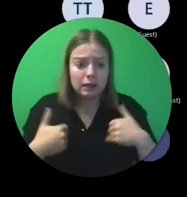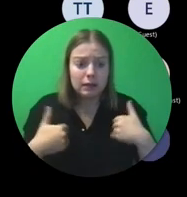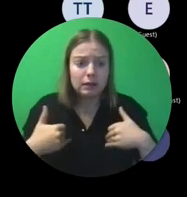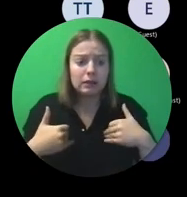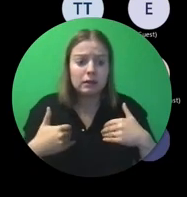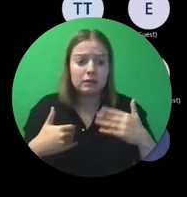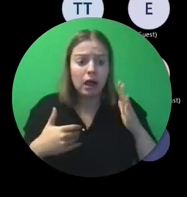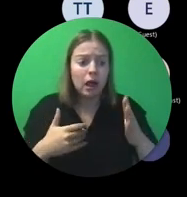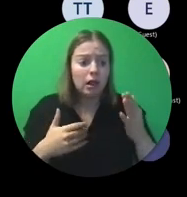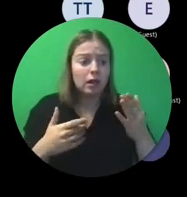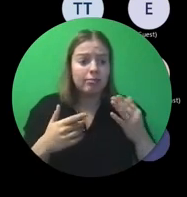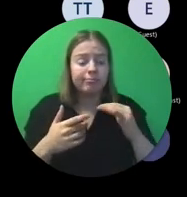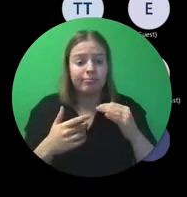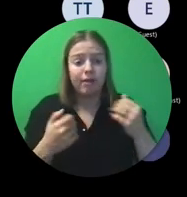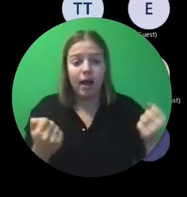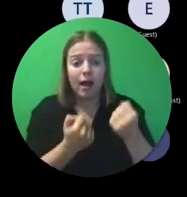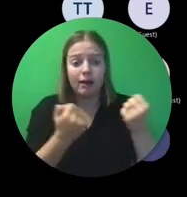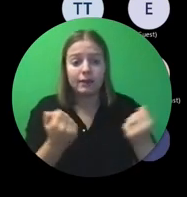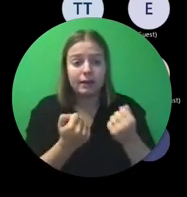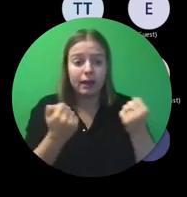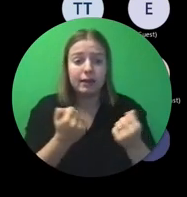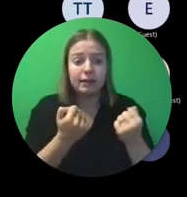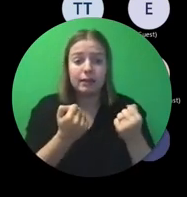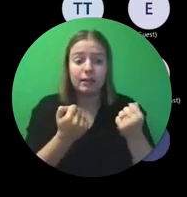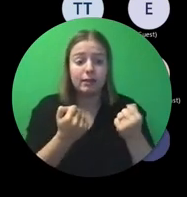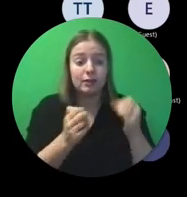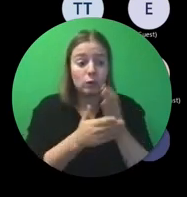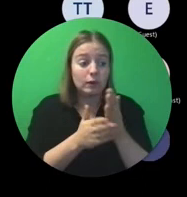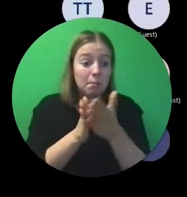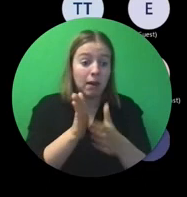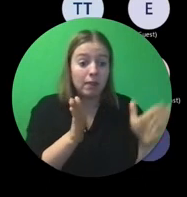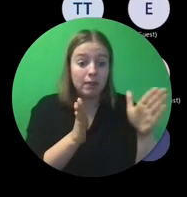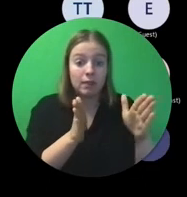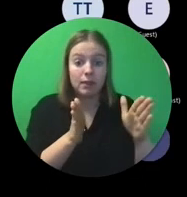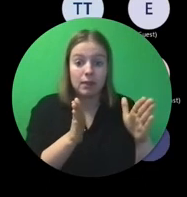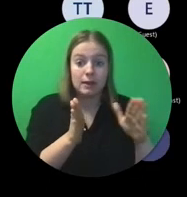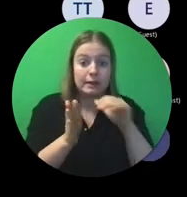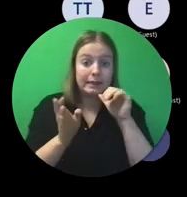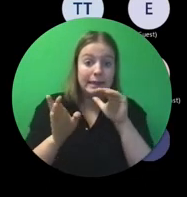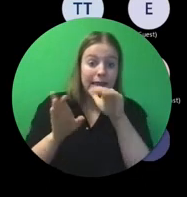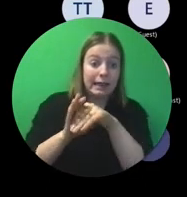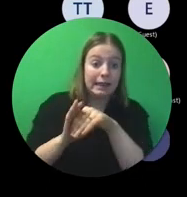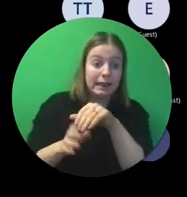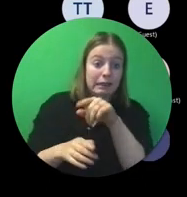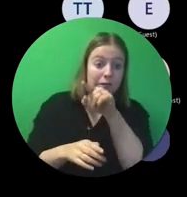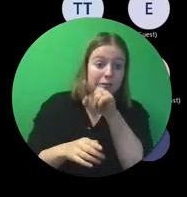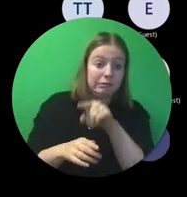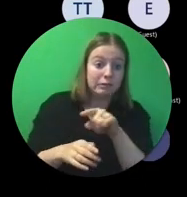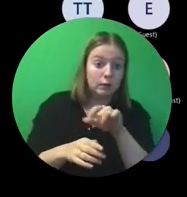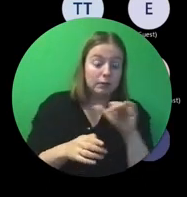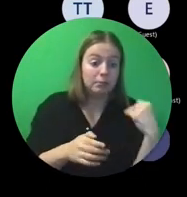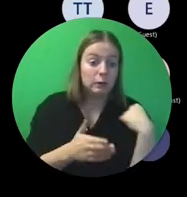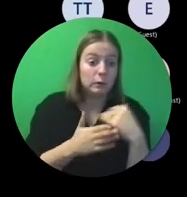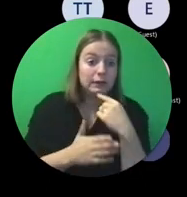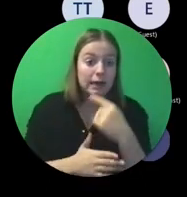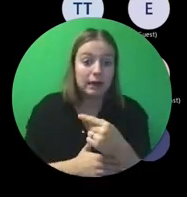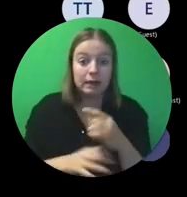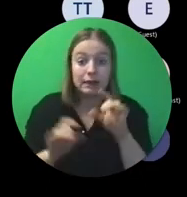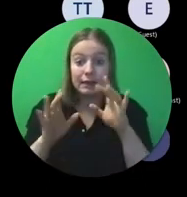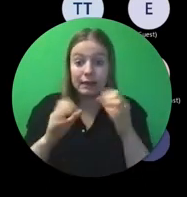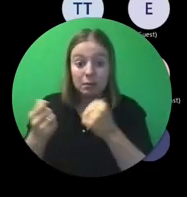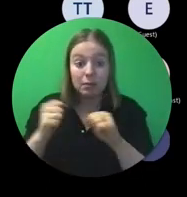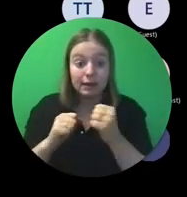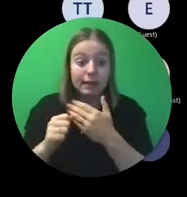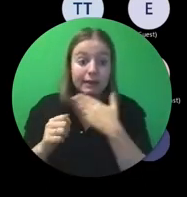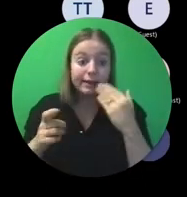activiteiten gepland hebben. Die daar totaal niet onder vallen. Dat er geen mobiliteit